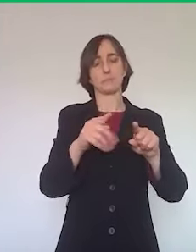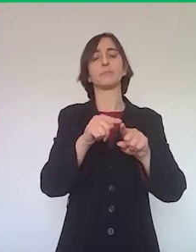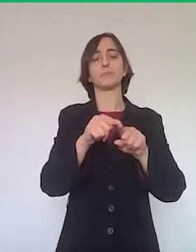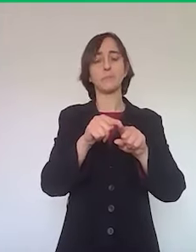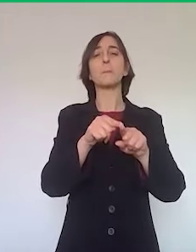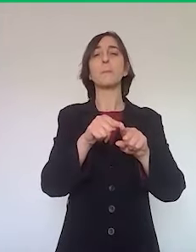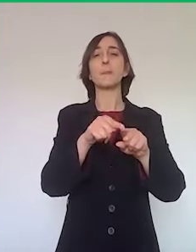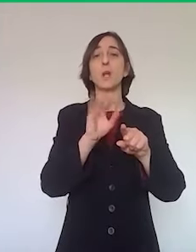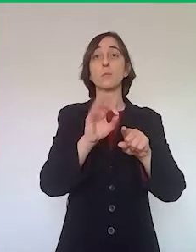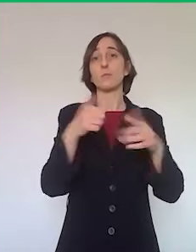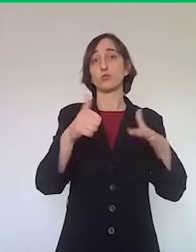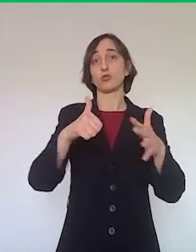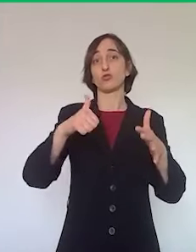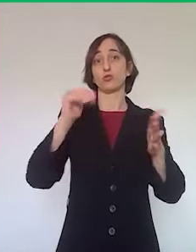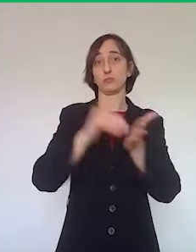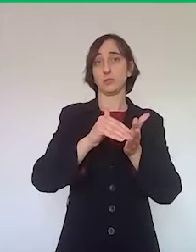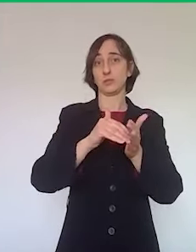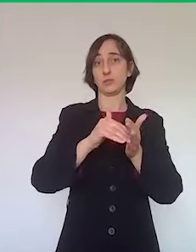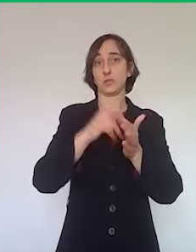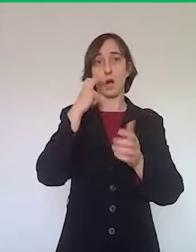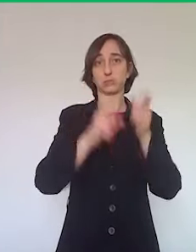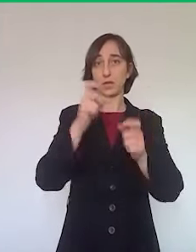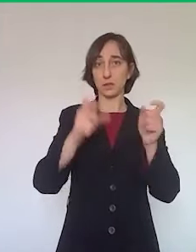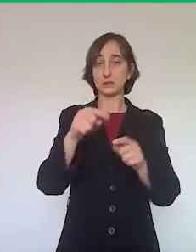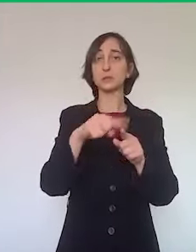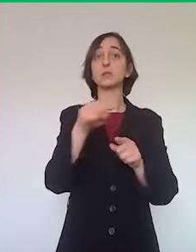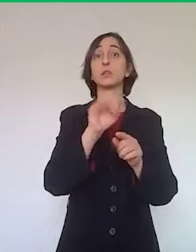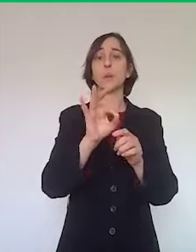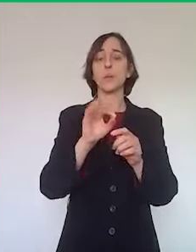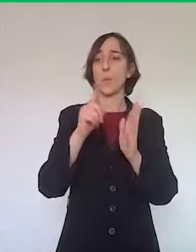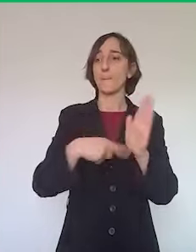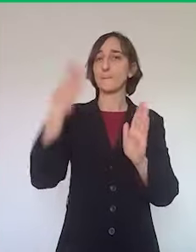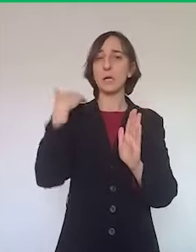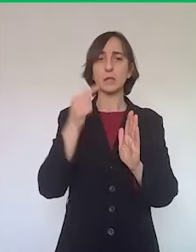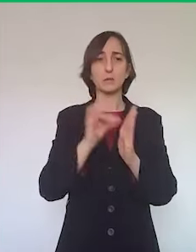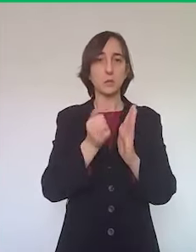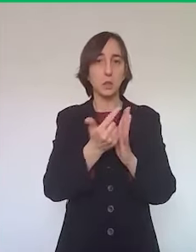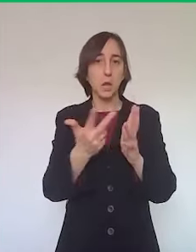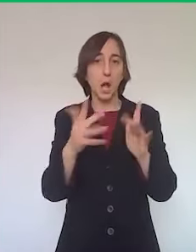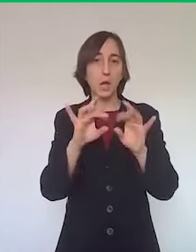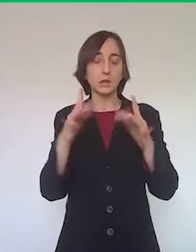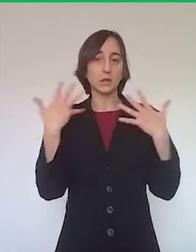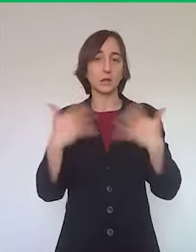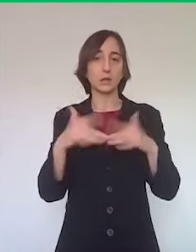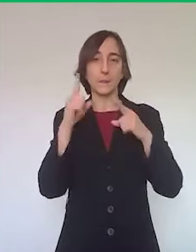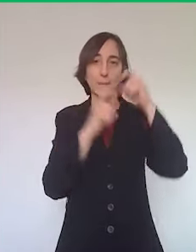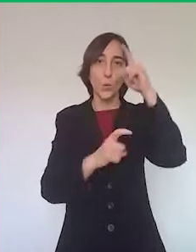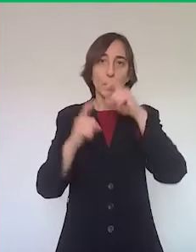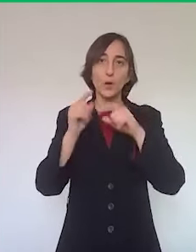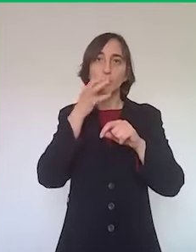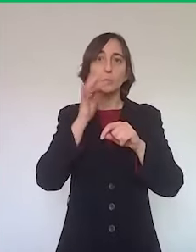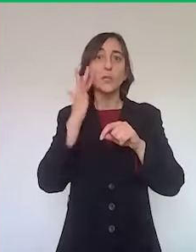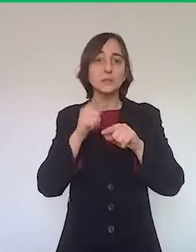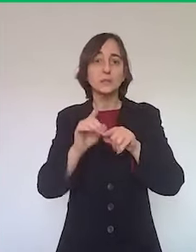presentava un mese fa i dati più preoccupanti, con il rischio di allargare il contagio sull'intera